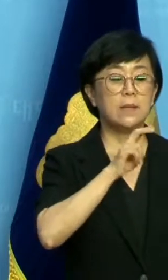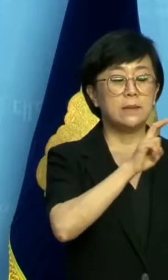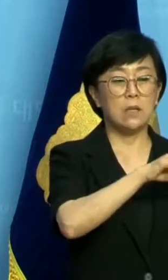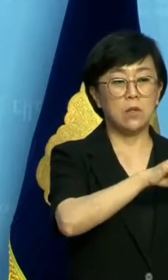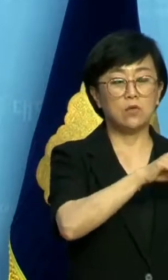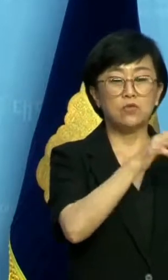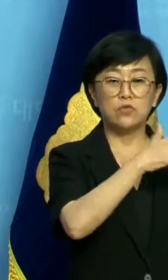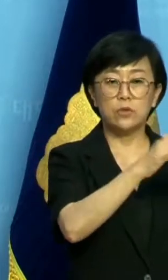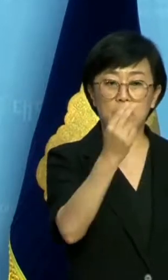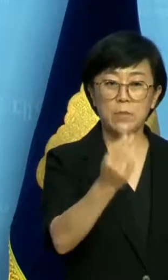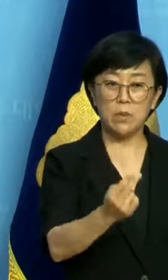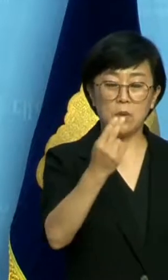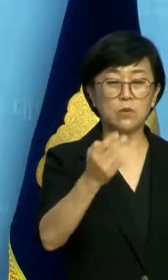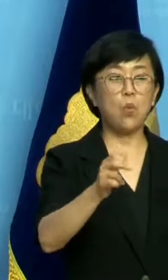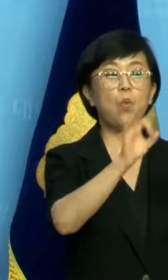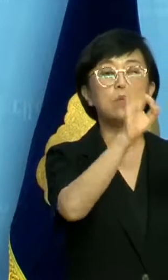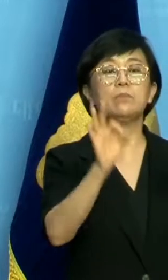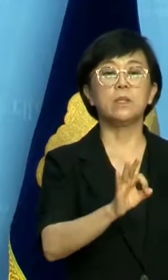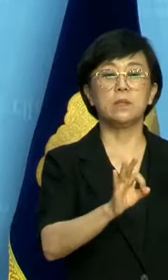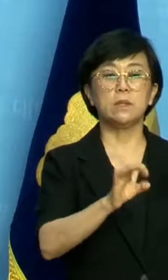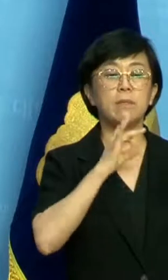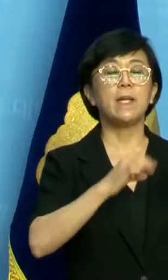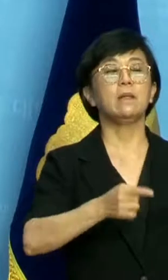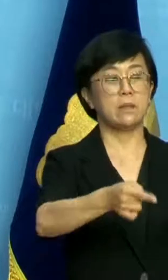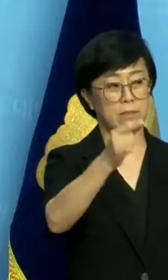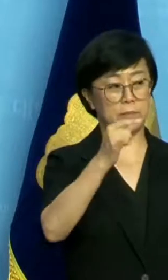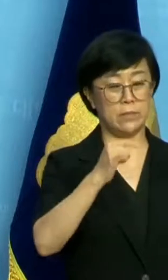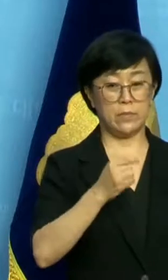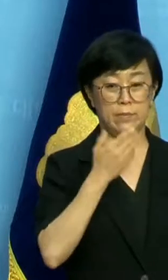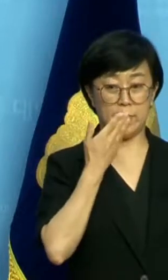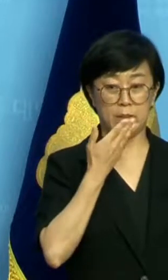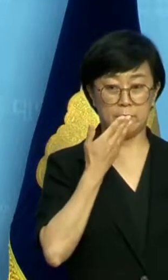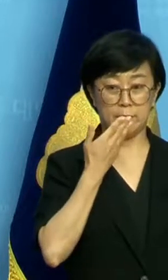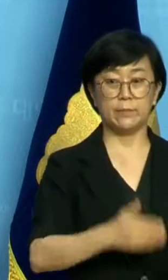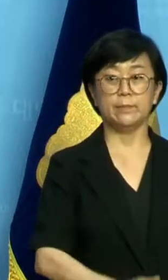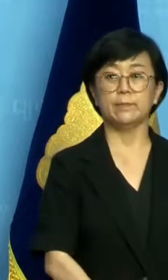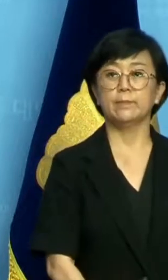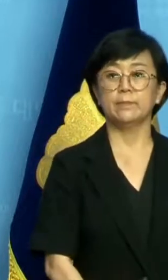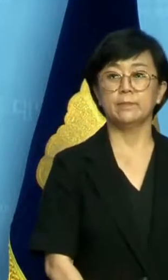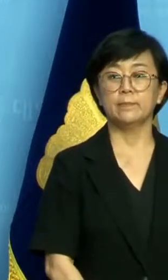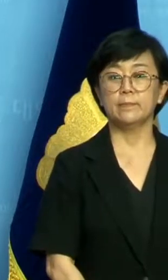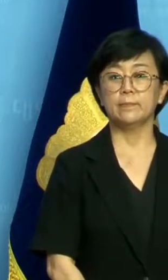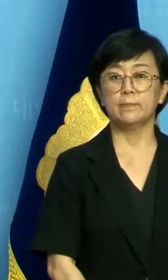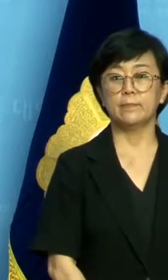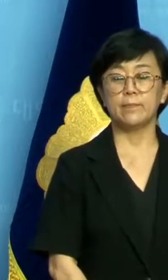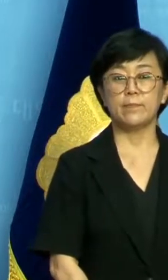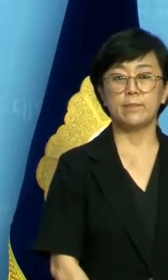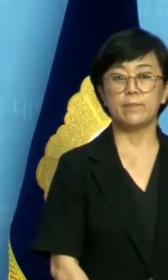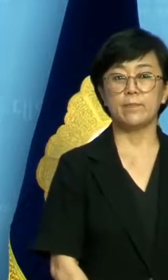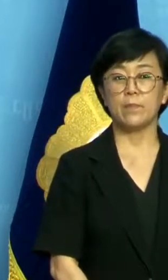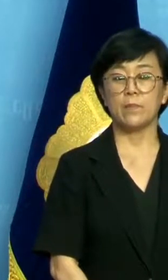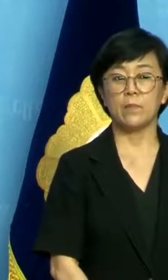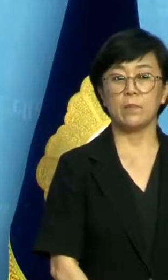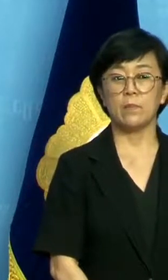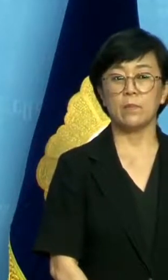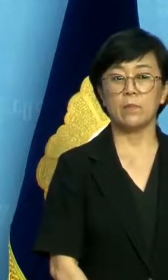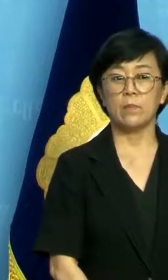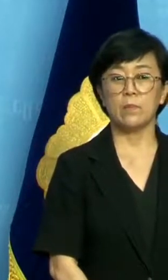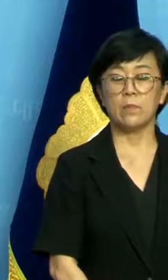대비 50%만 참석하도록 제안기로 했습니다 이는